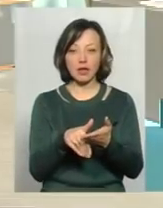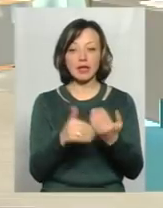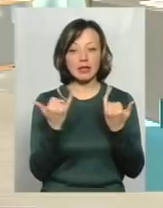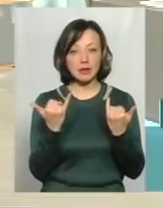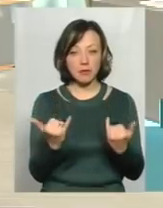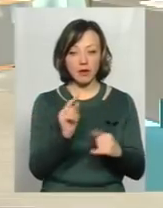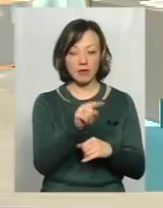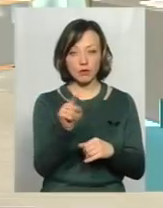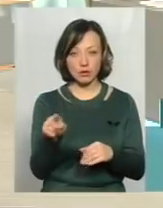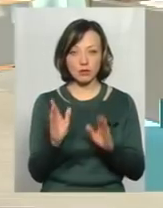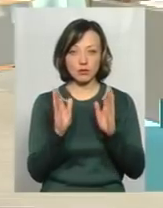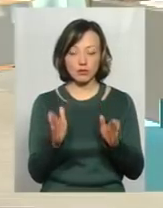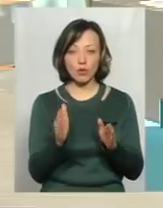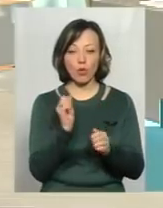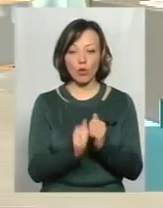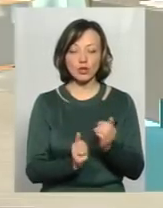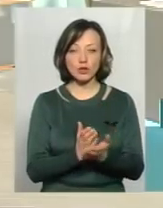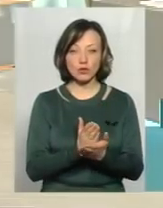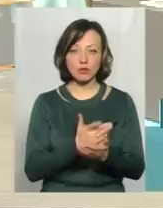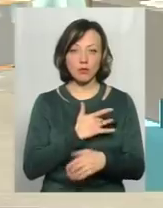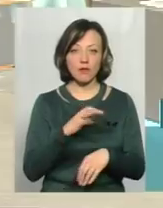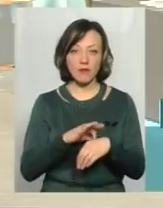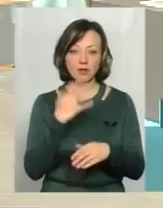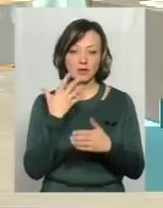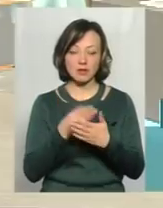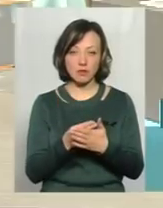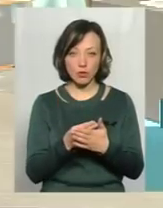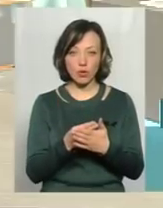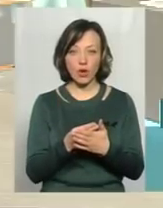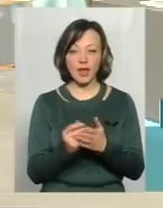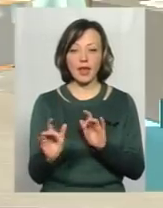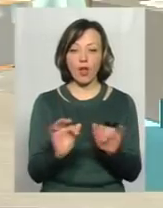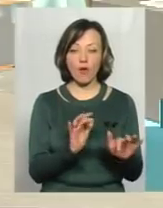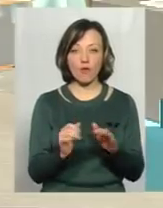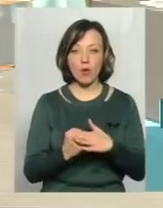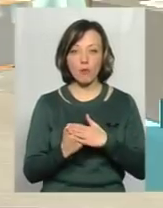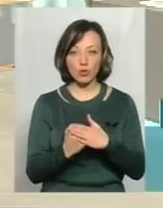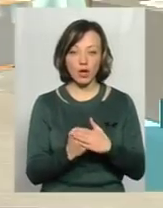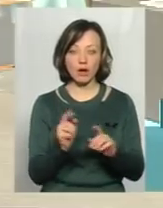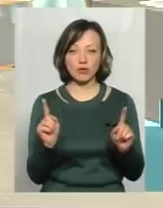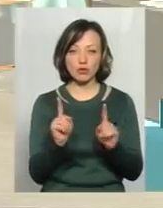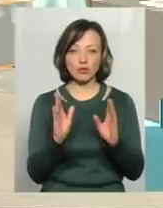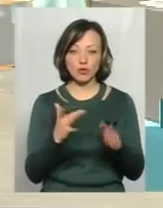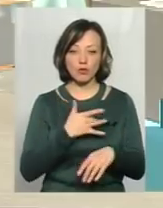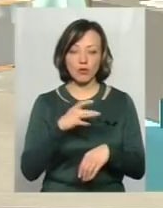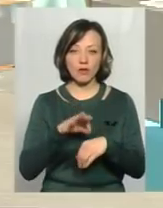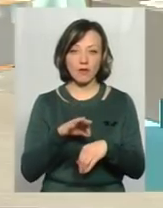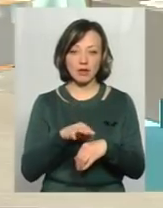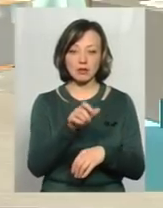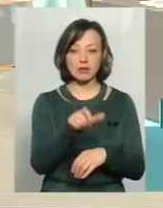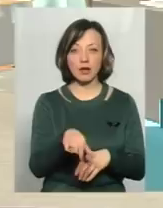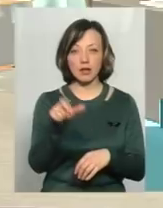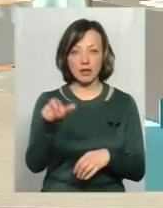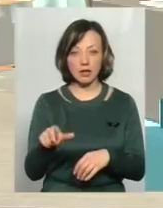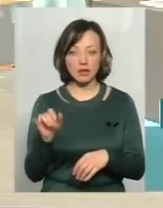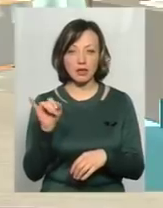вони... Так. Вже кожна служба буде вболівати за свою ділову репутацію і за те, що будуть вболівати вже і за клієнта,